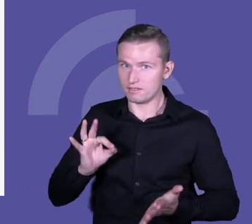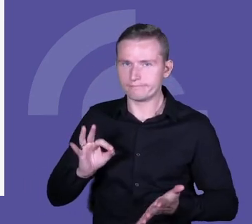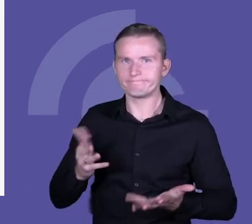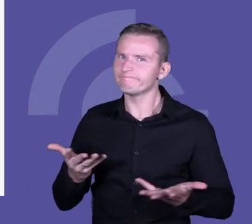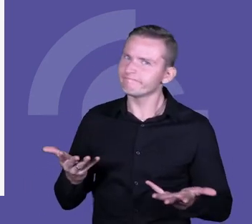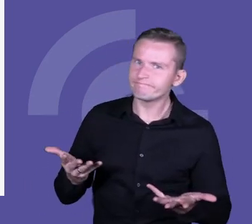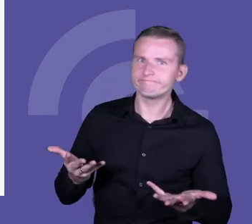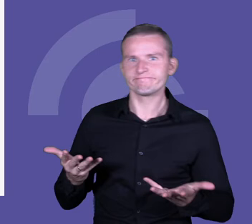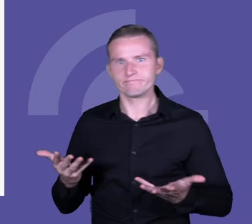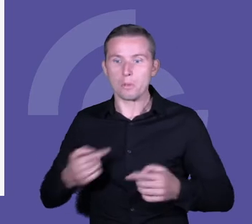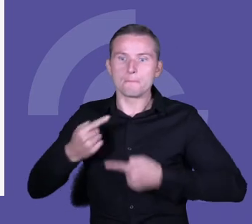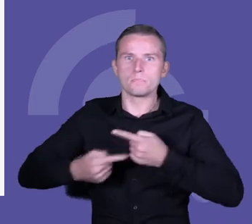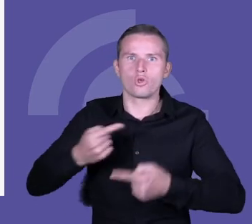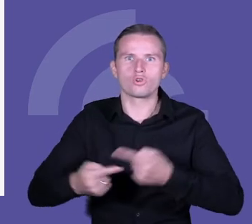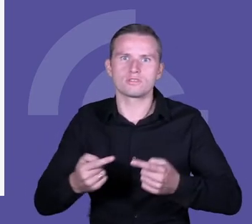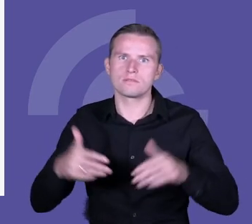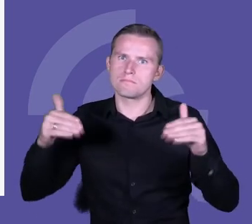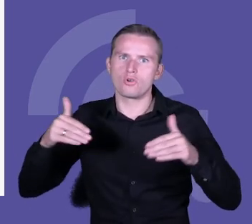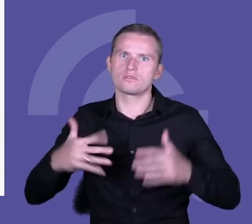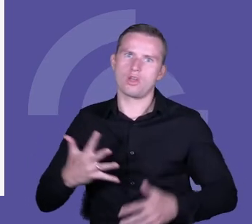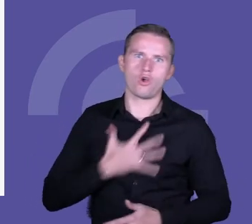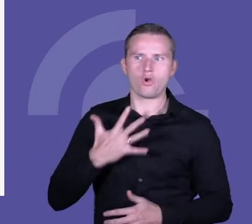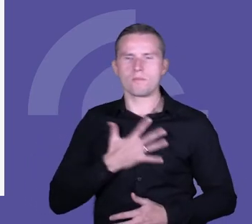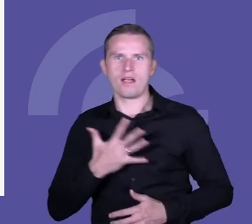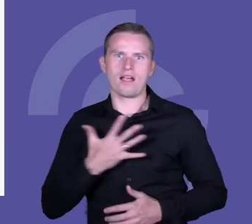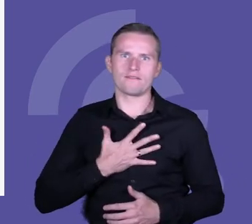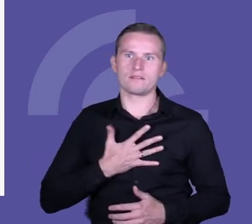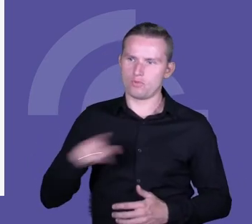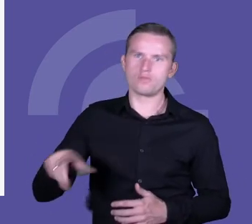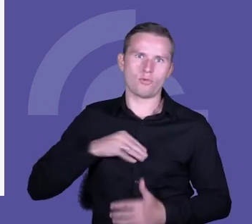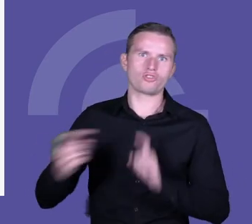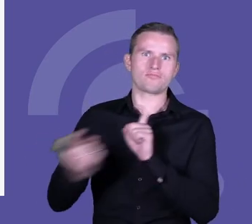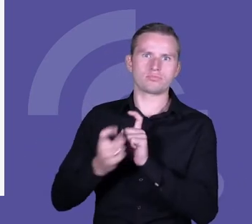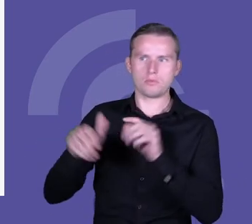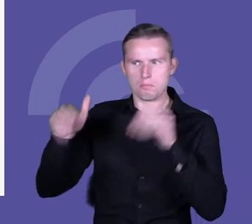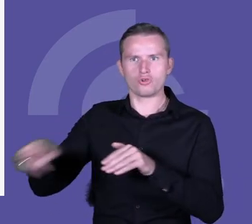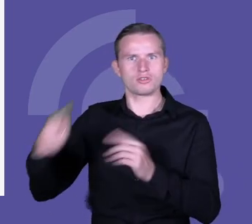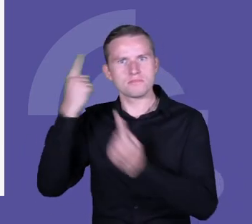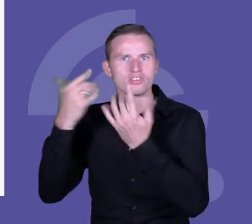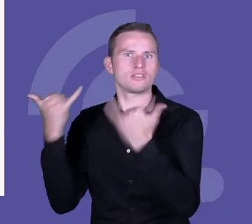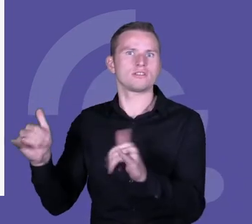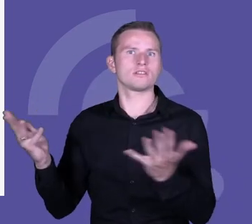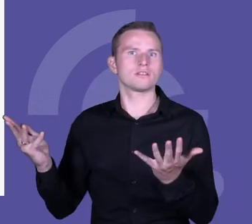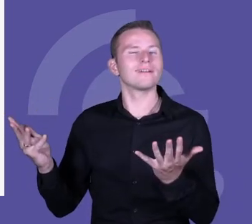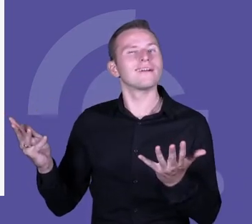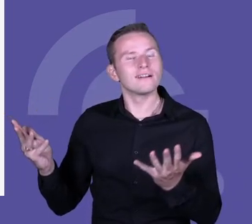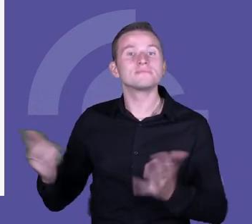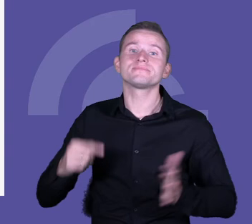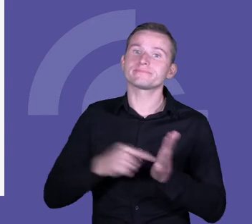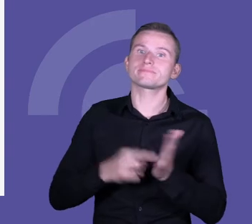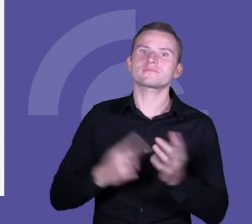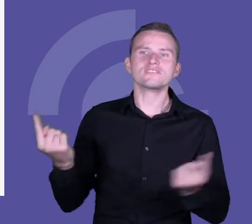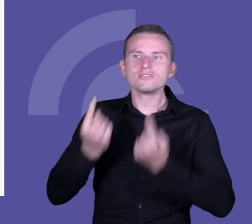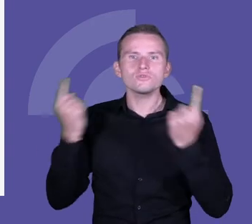się też dzieje. Czyli to dużo więcej kosztuje, tak? I też dużo więcej kosztuje sytuacja, w której ja będę